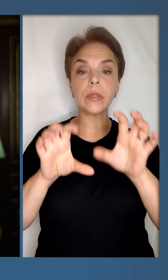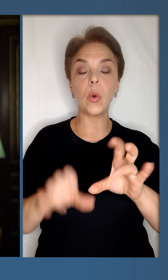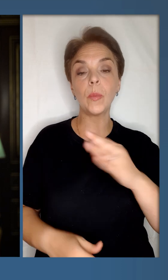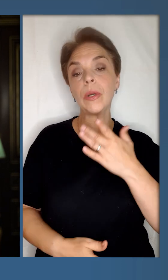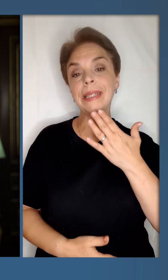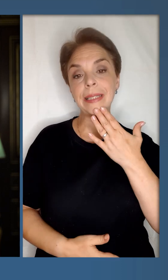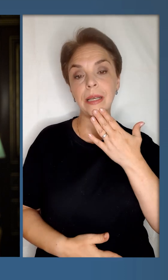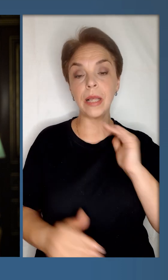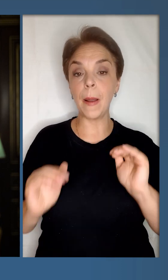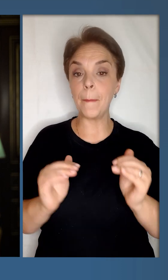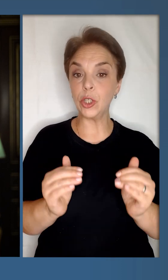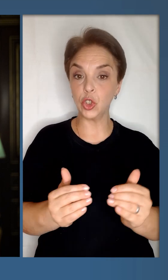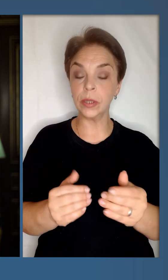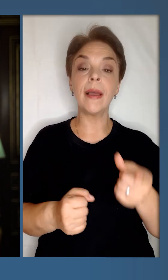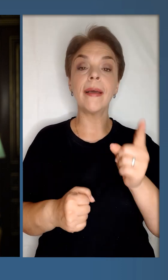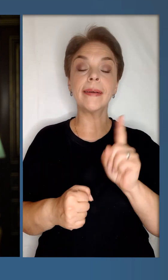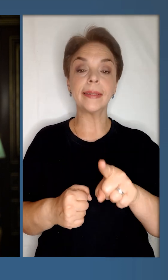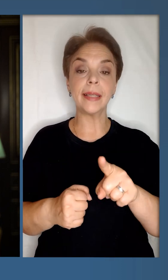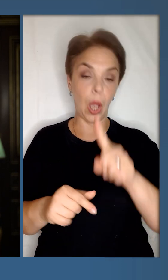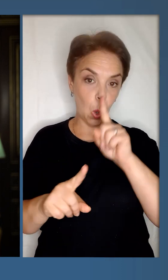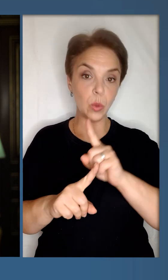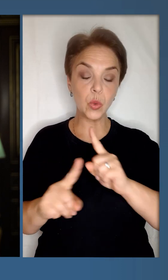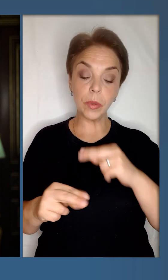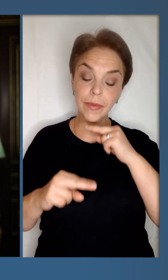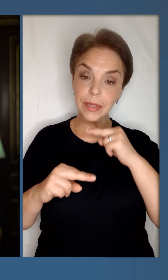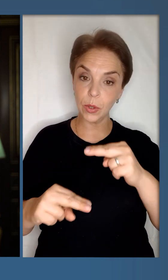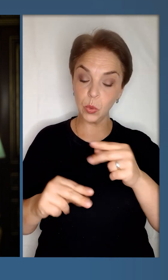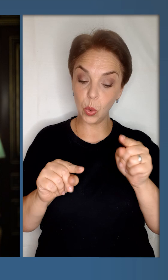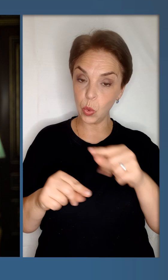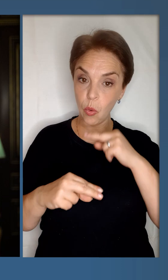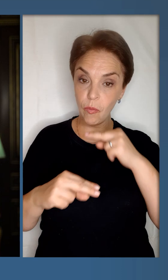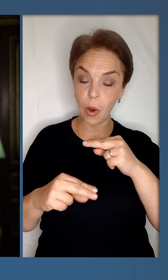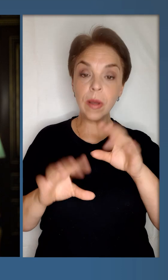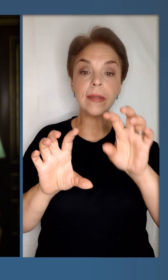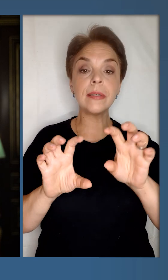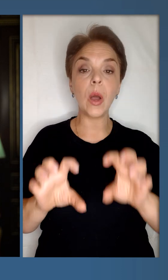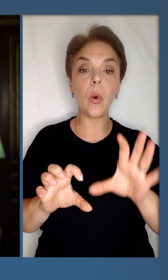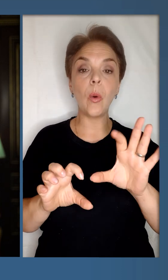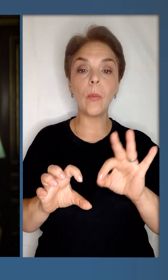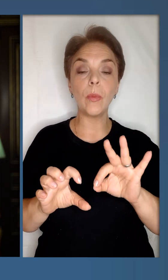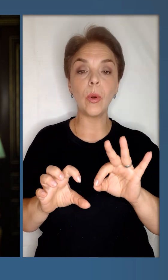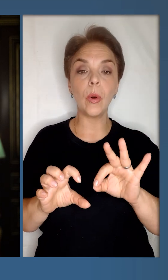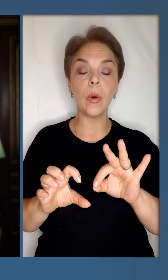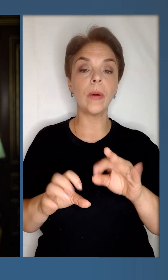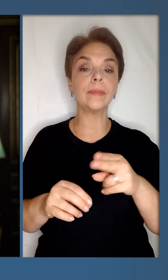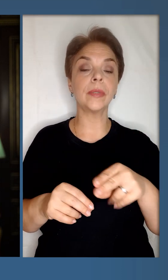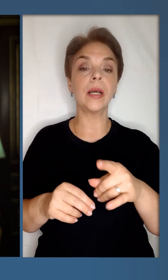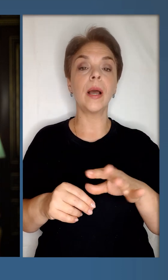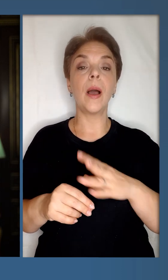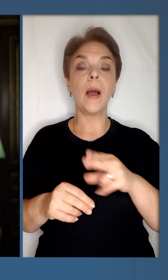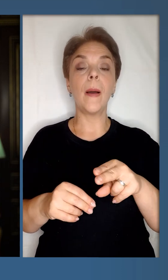до закону про національні меншини та особливо звернув на нього увагу закон про ПЕПів.